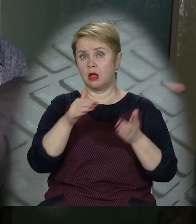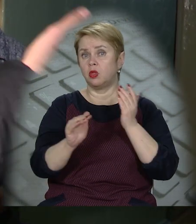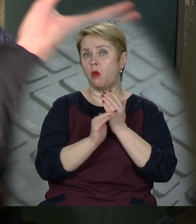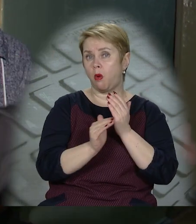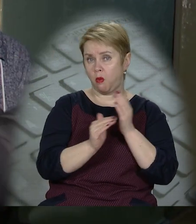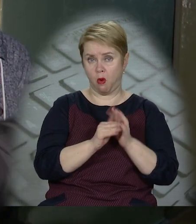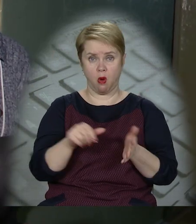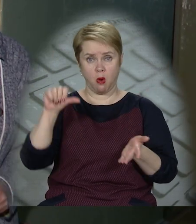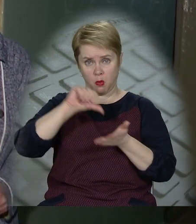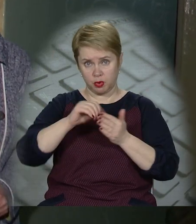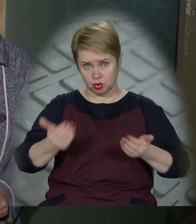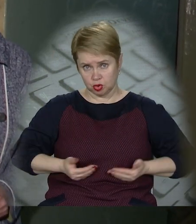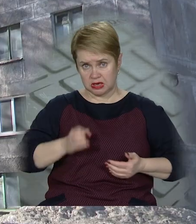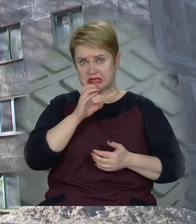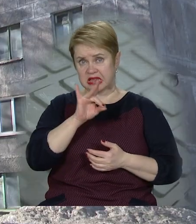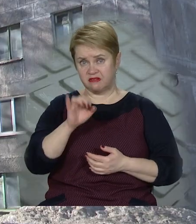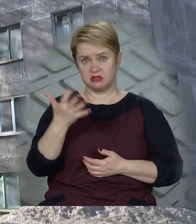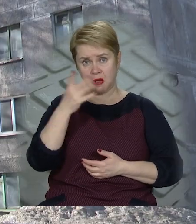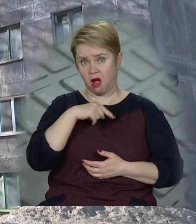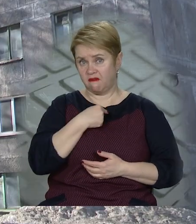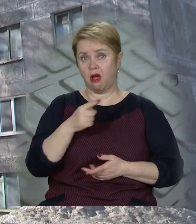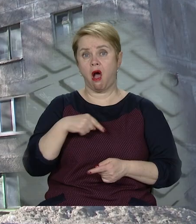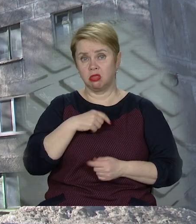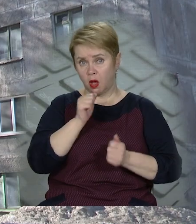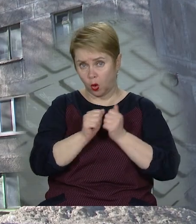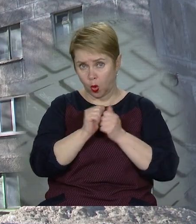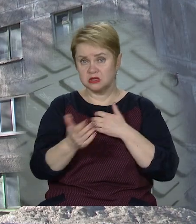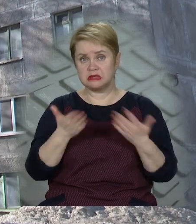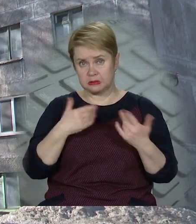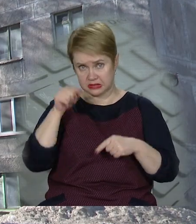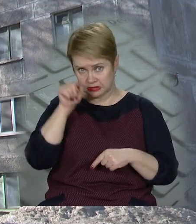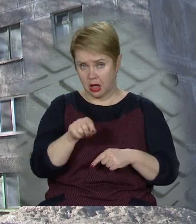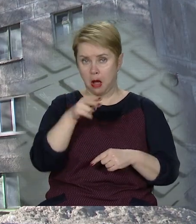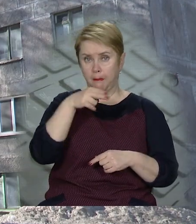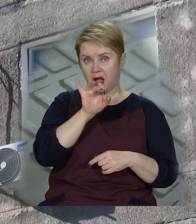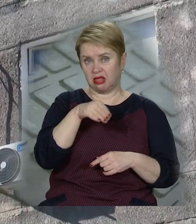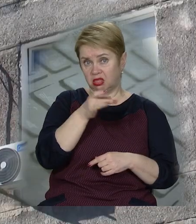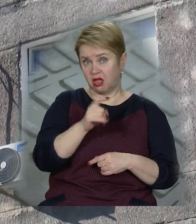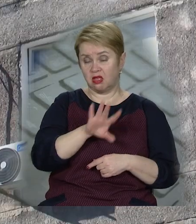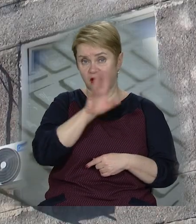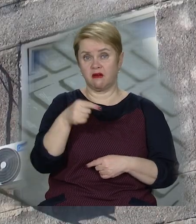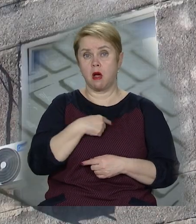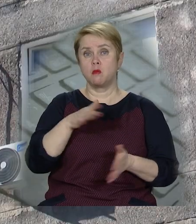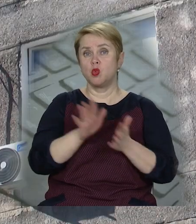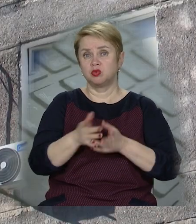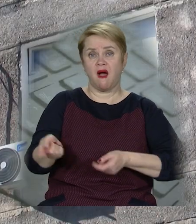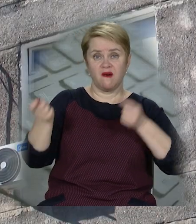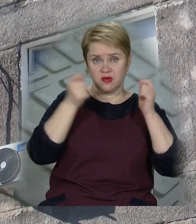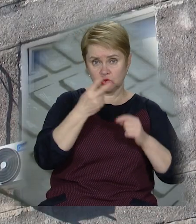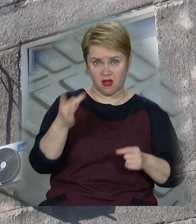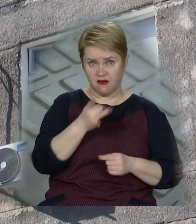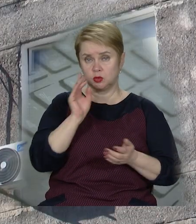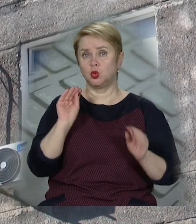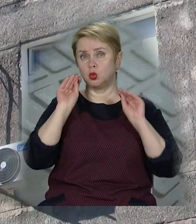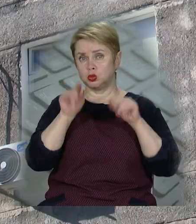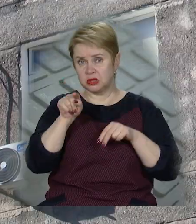допомогою. Представники жилсервіс 5 кажуть, вони регулярно спілкуються з пані Тетяною. Та навіть вивозили сміття. А ще два